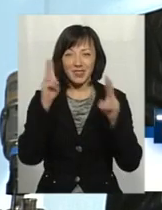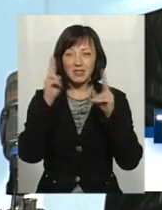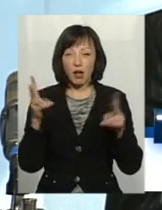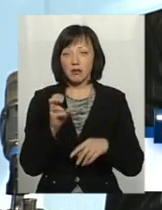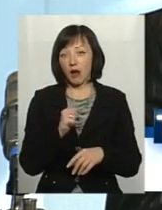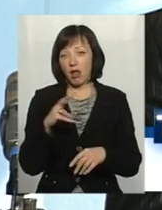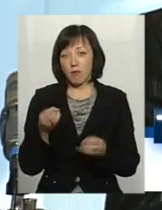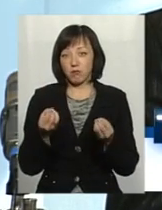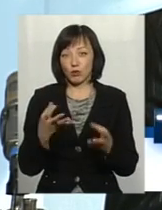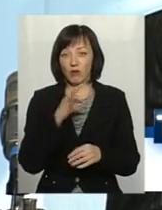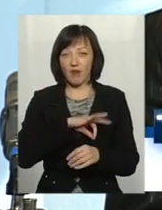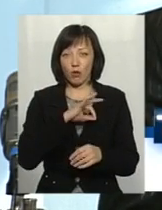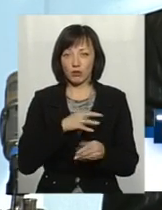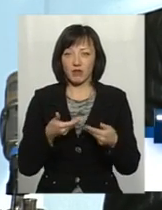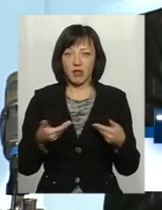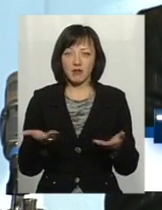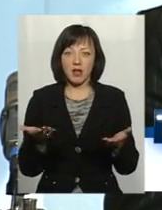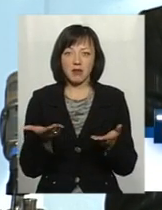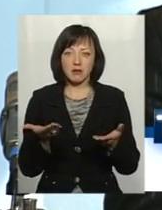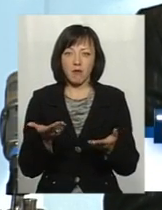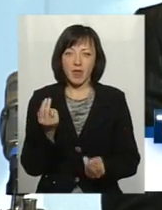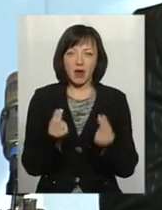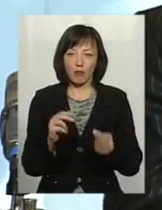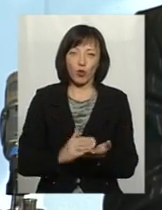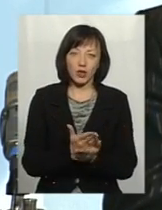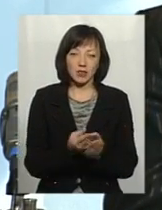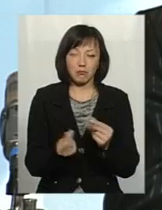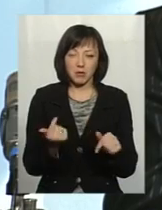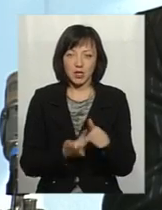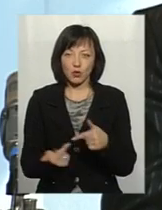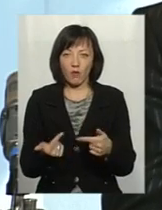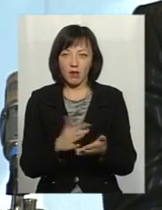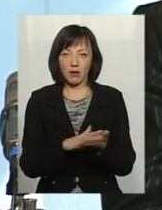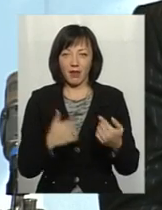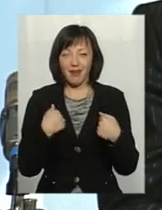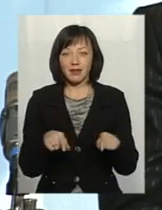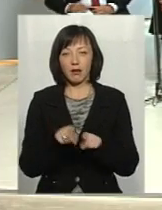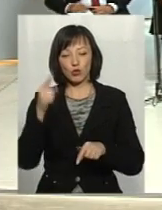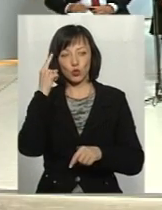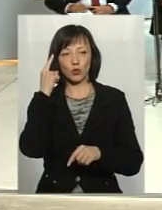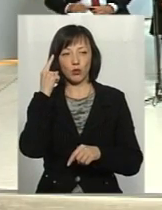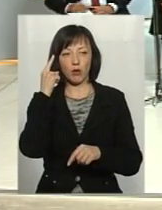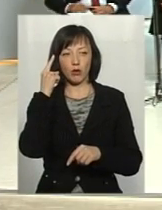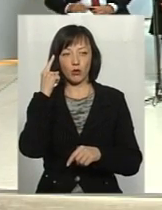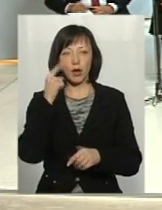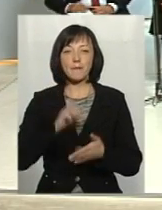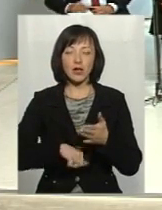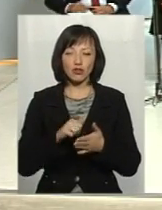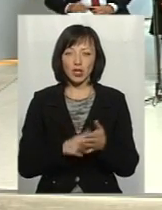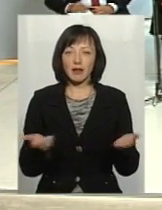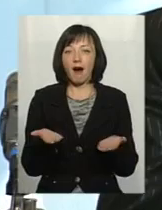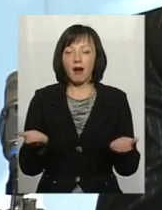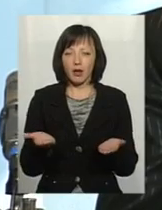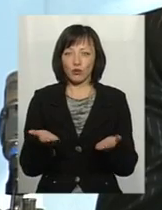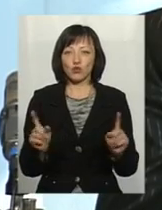нас можуть просто використовувати в якісь там іграх політичних, бізнесових і так далі. Я так думаю, що причин якихось